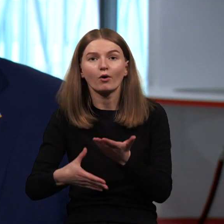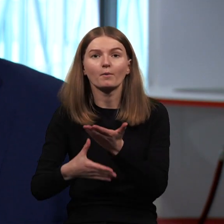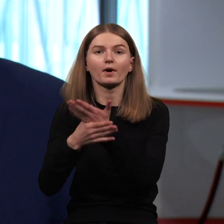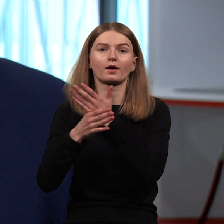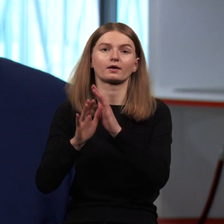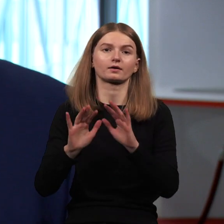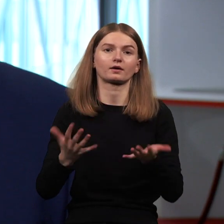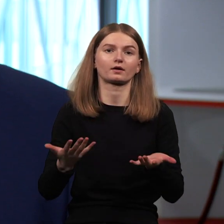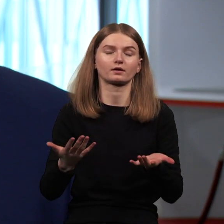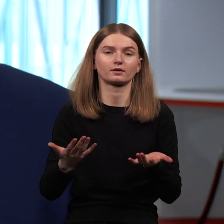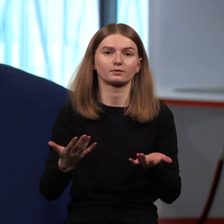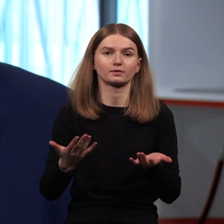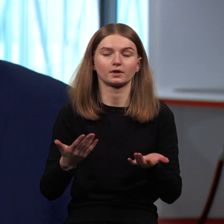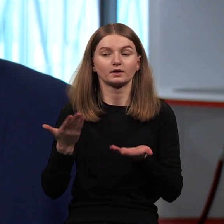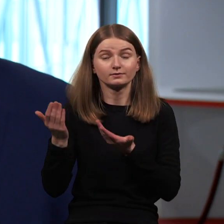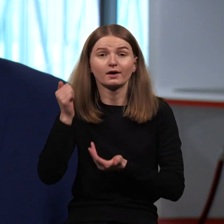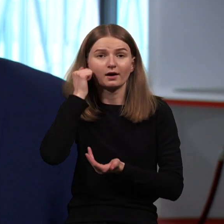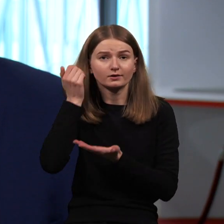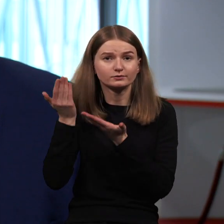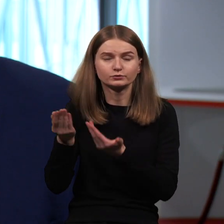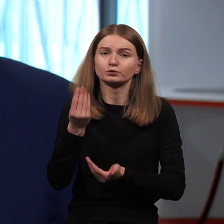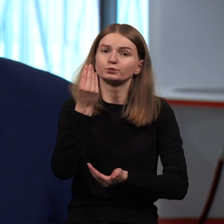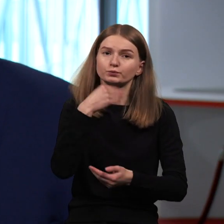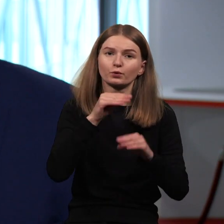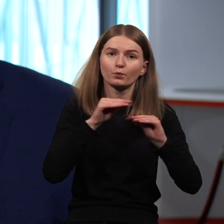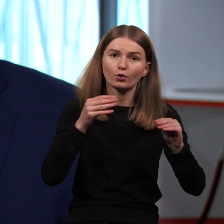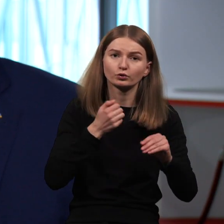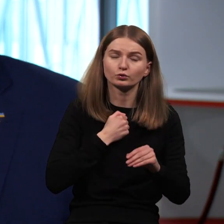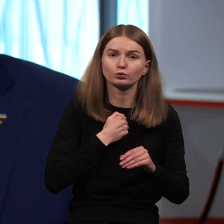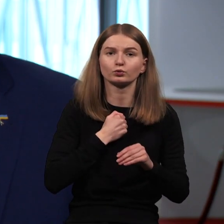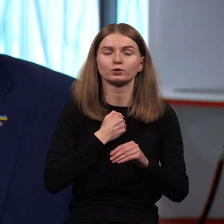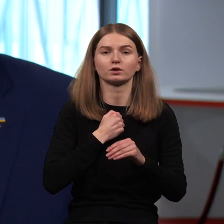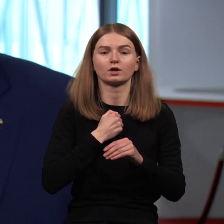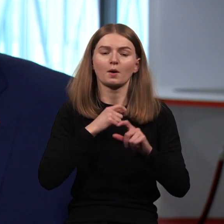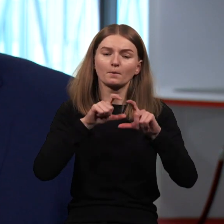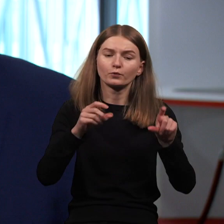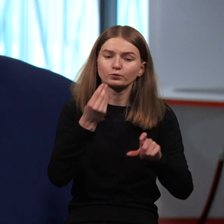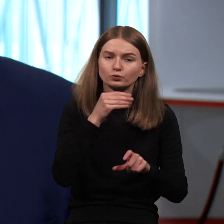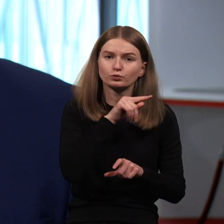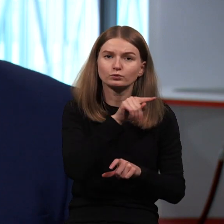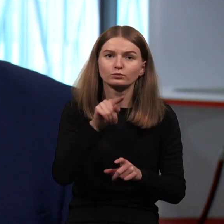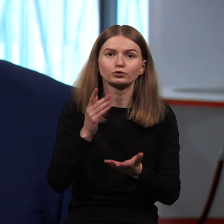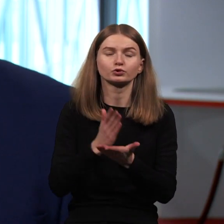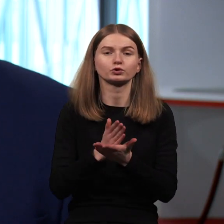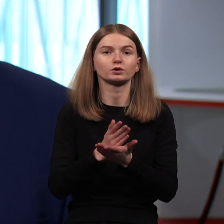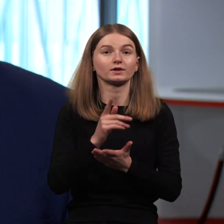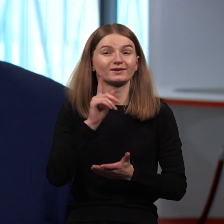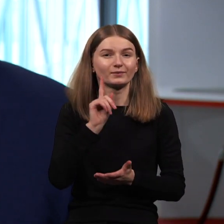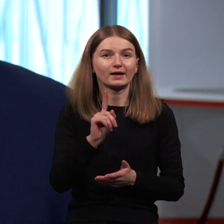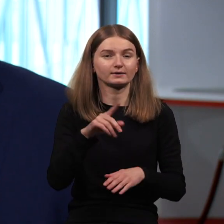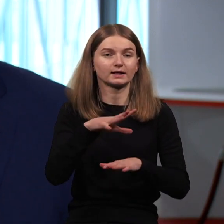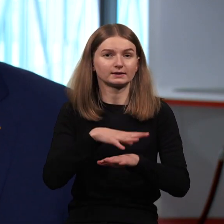kai jau labai. Ačiū, kokių turim puikių mokytojų ir kokių puikių mokyklų. Bet kai Seimo